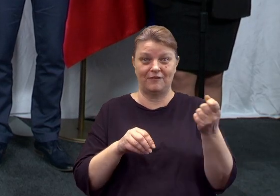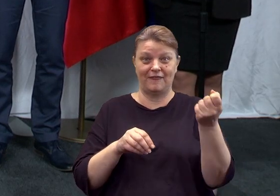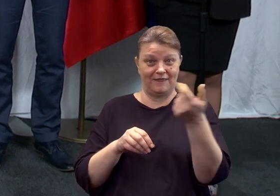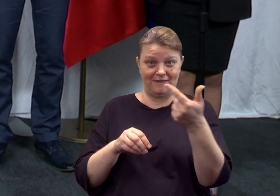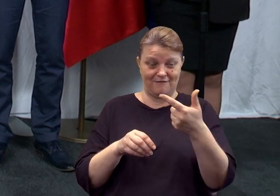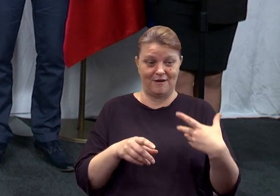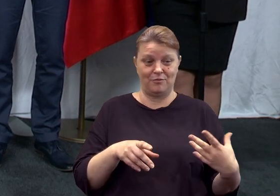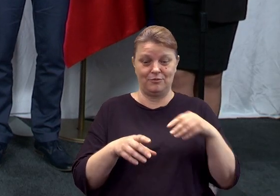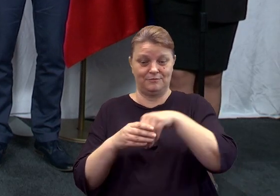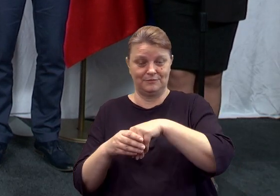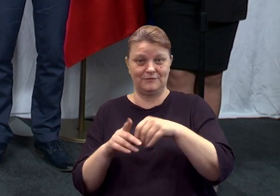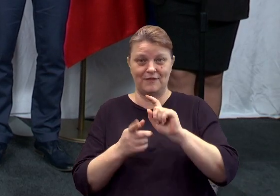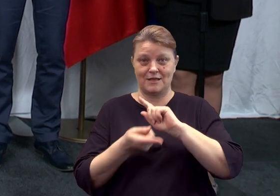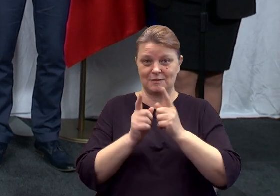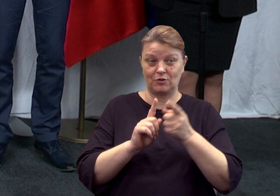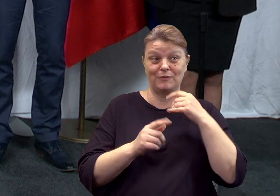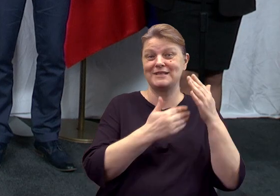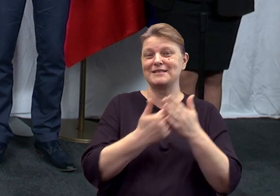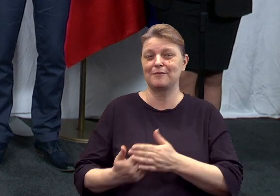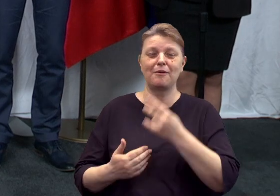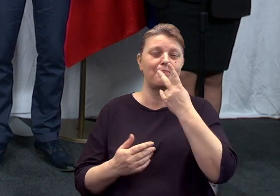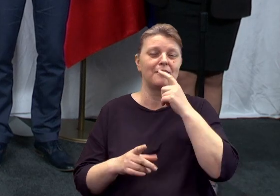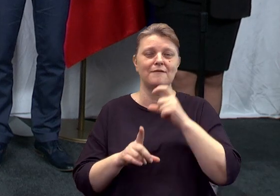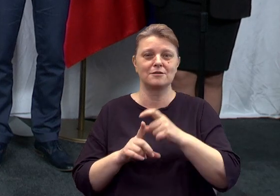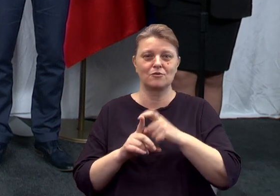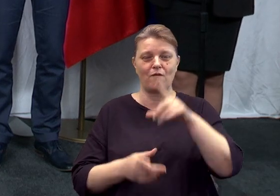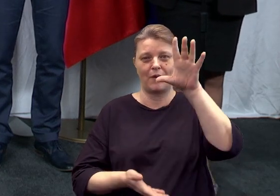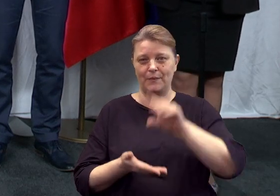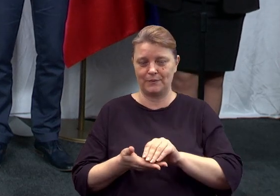Pani Minister zapraszam może dwa słowa dosłownie o podsumowanie.